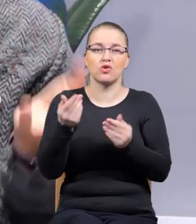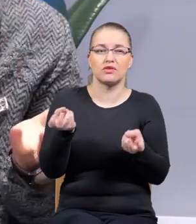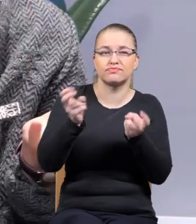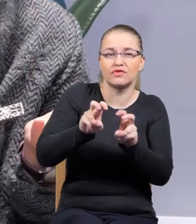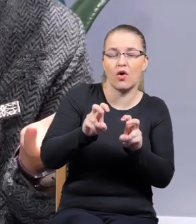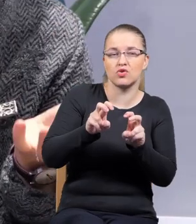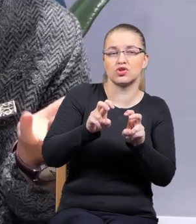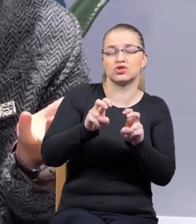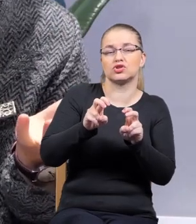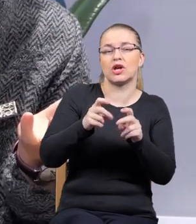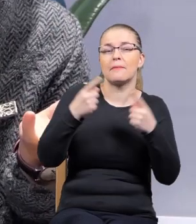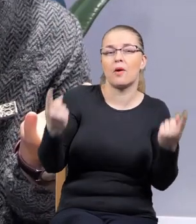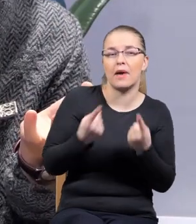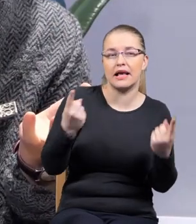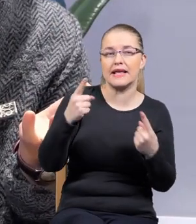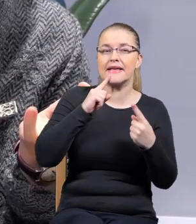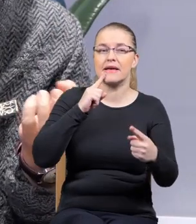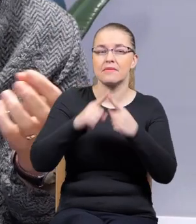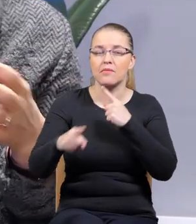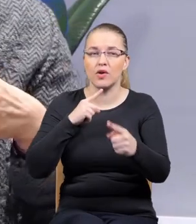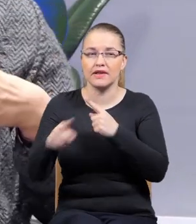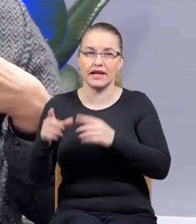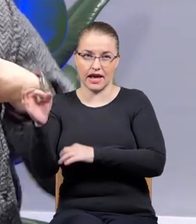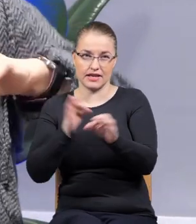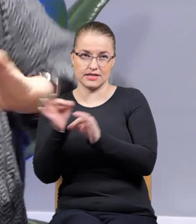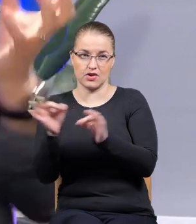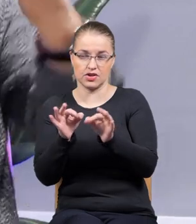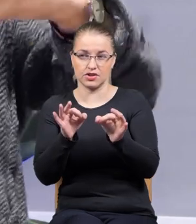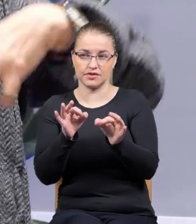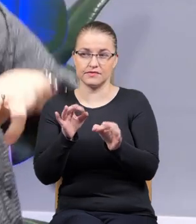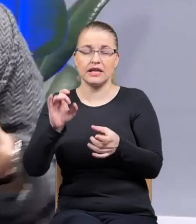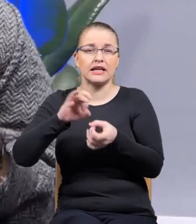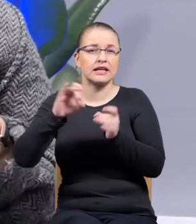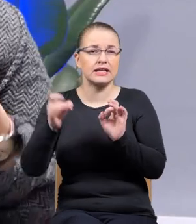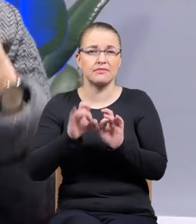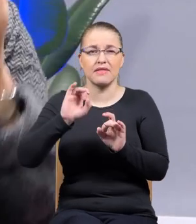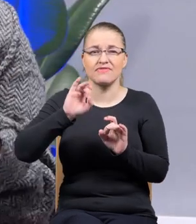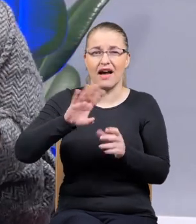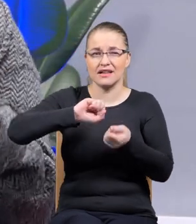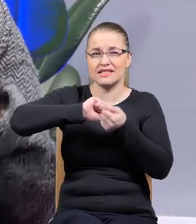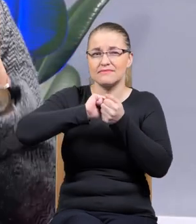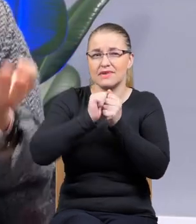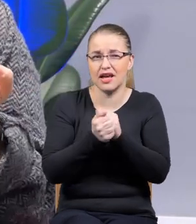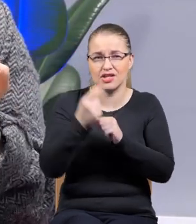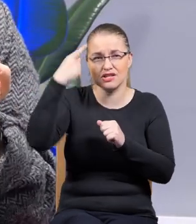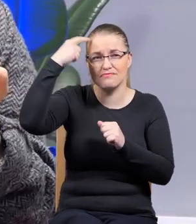przez prowadzoną politykę jakąś historyczną, jakby tak przerobić tę pamięć, żeby ona